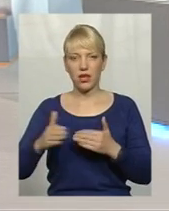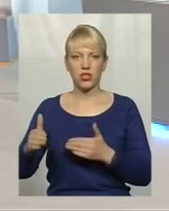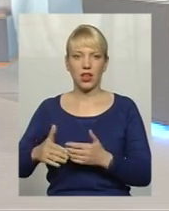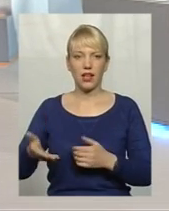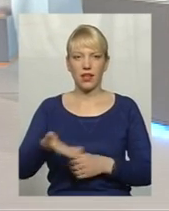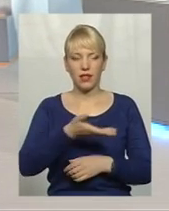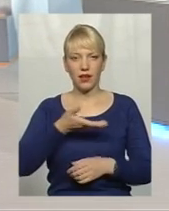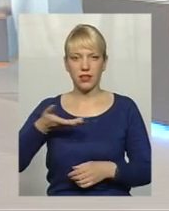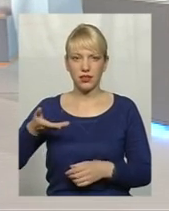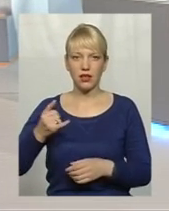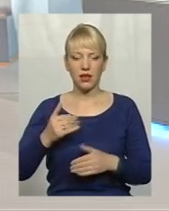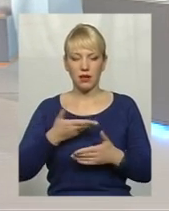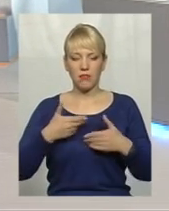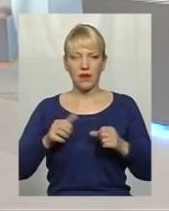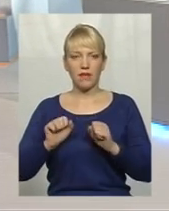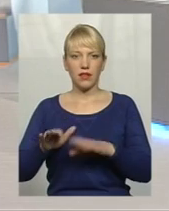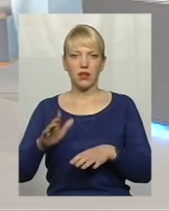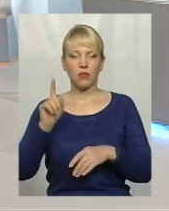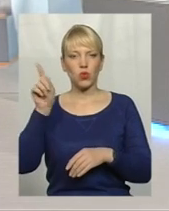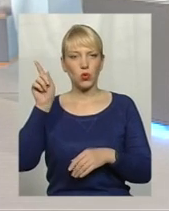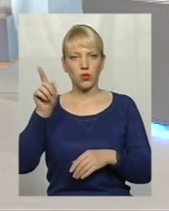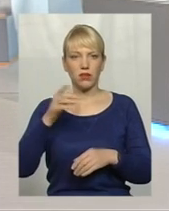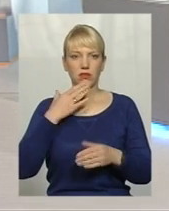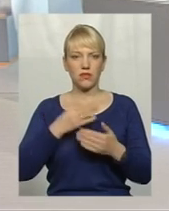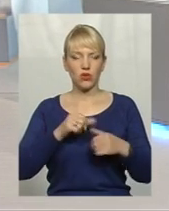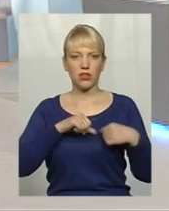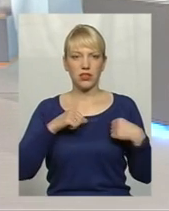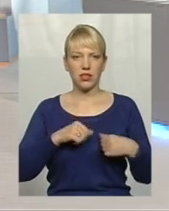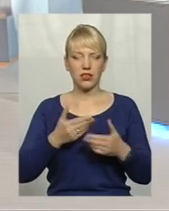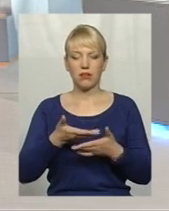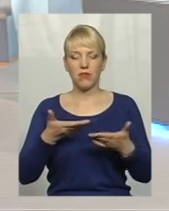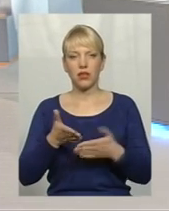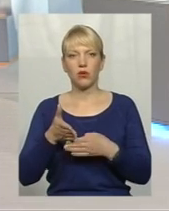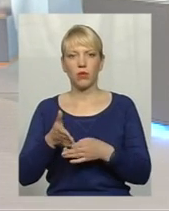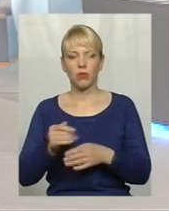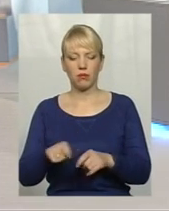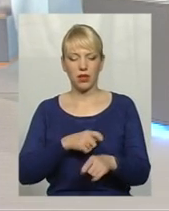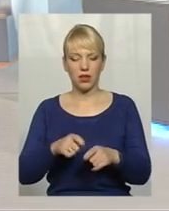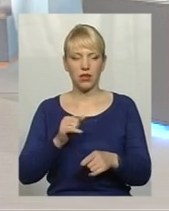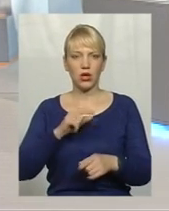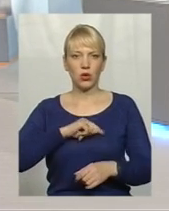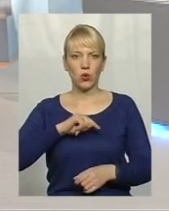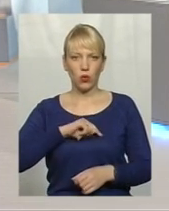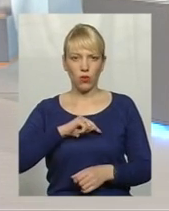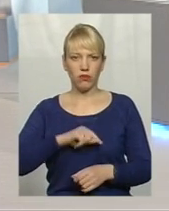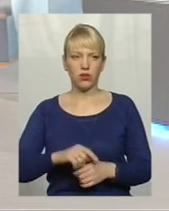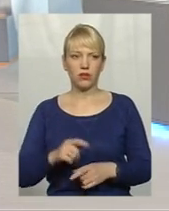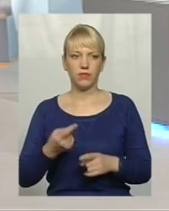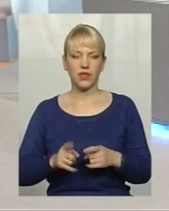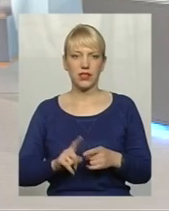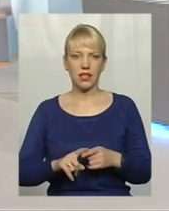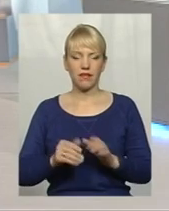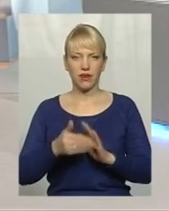і ми віддаємо туди своє серце, ми їм допомагаємо і матеріально, і духовно. Це